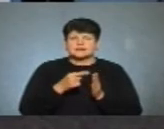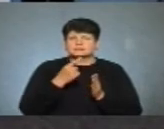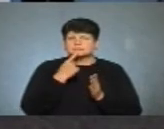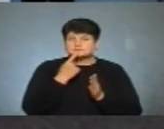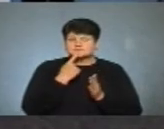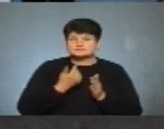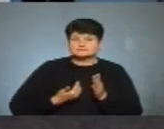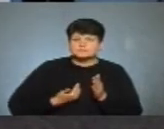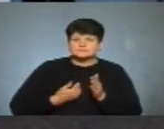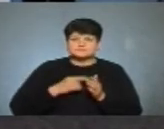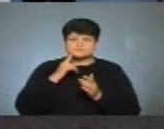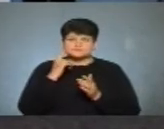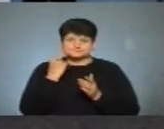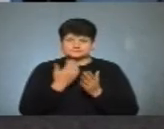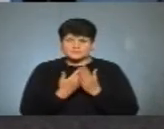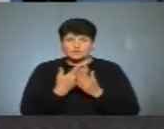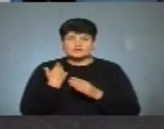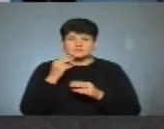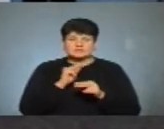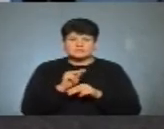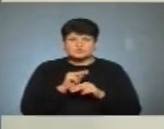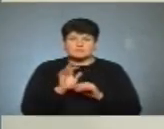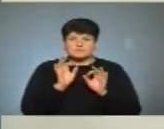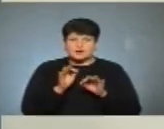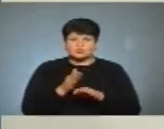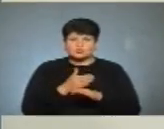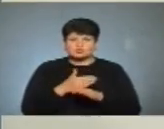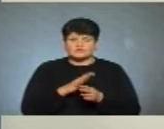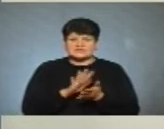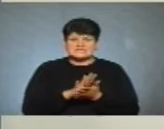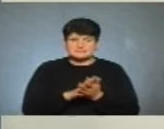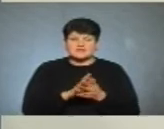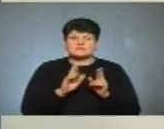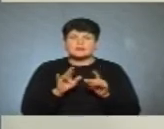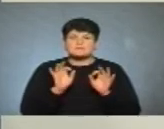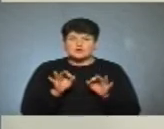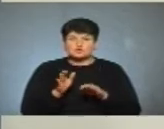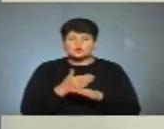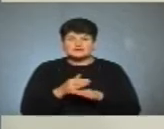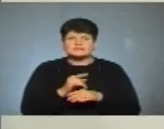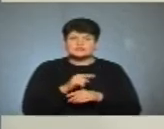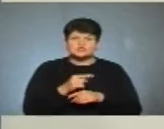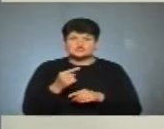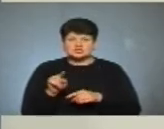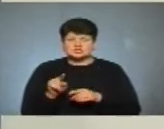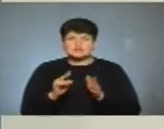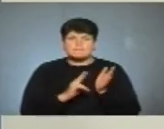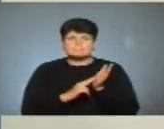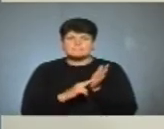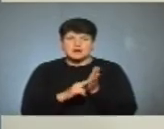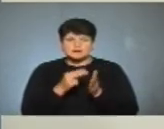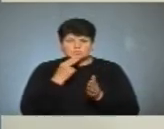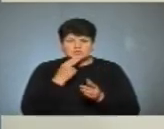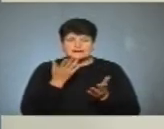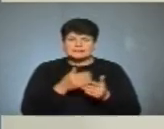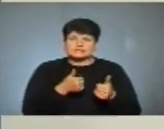Коли ми розказуємо діткам і навчаємо правильно сортувати сміття. Як правильно розрізняти ті чи інші марки на продуктах. Які